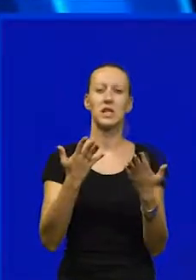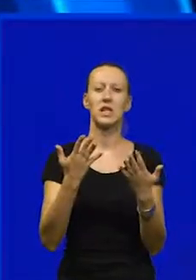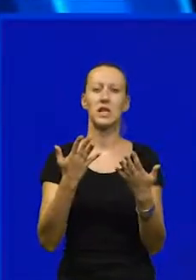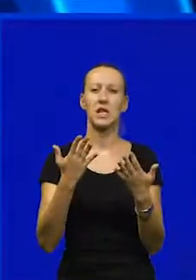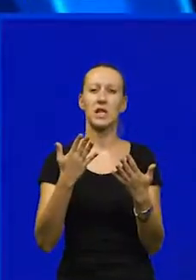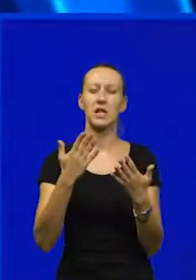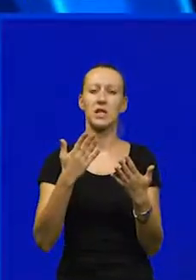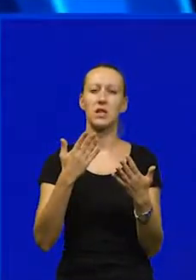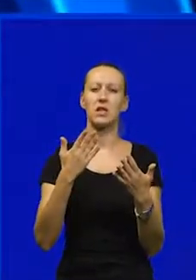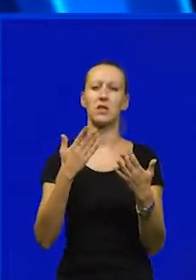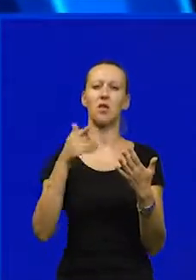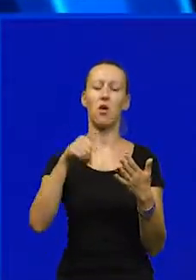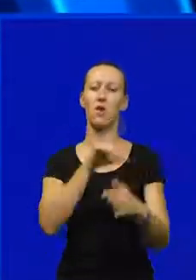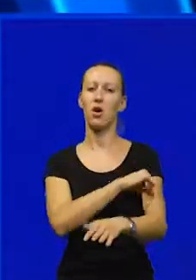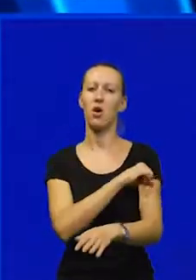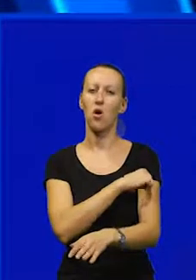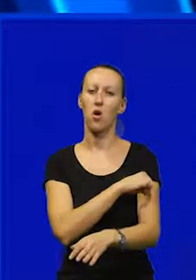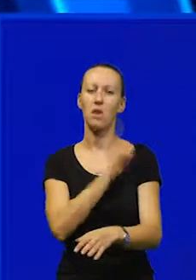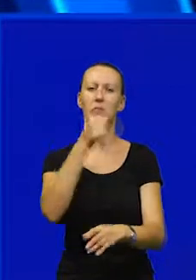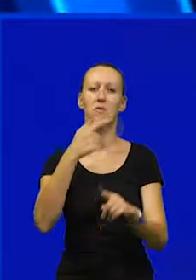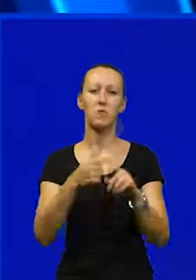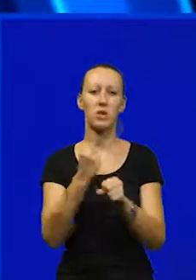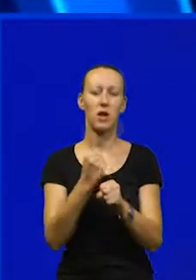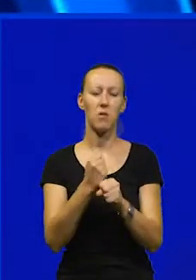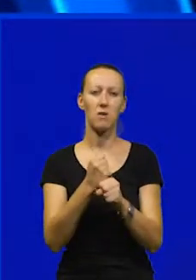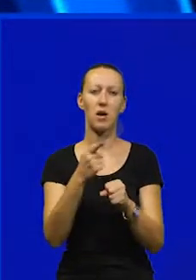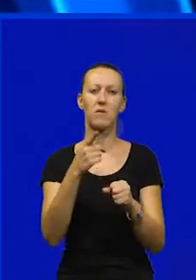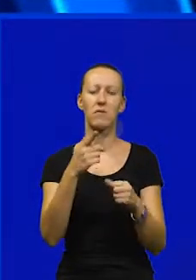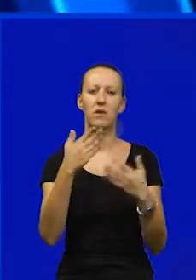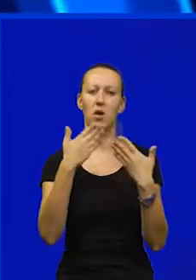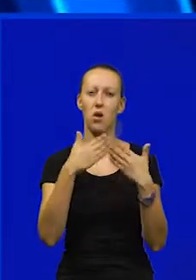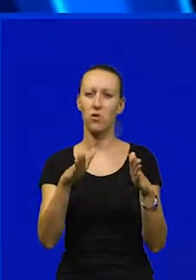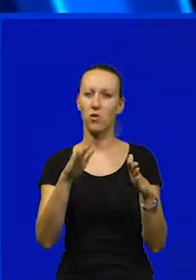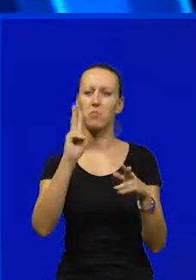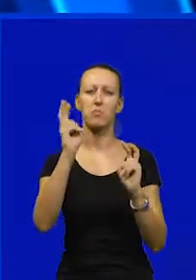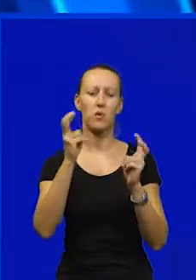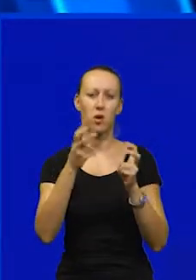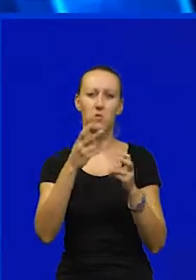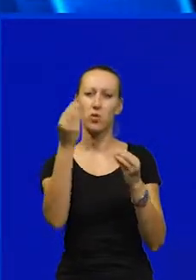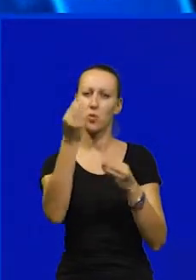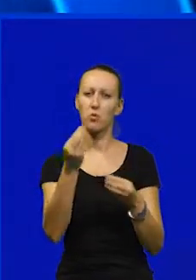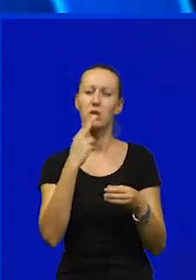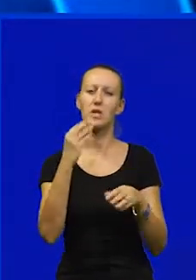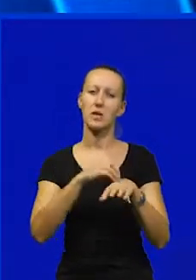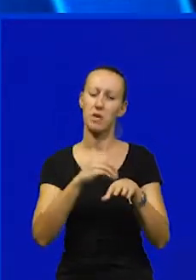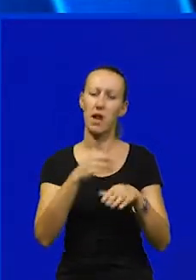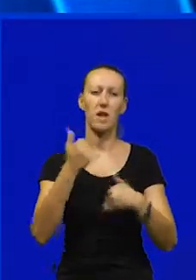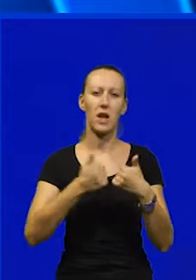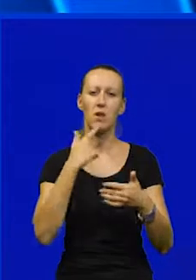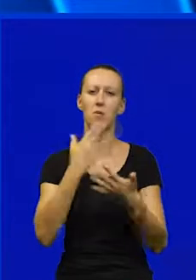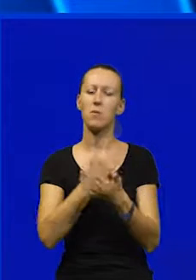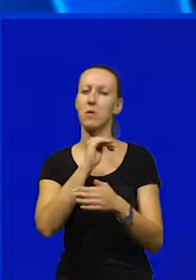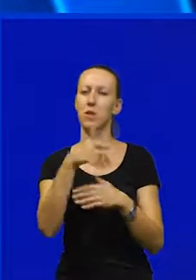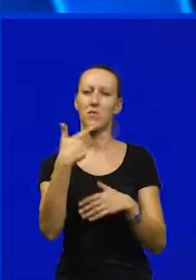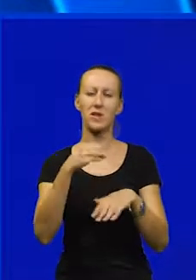vibra rekao bih ove godine prvi put smo napravili open call prvi put smo pozvali umjetnike da se jave na natječaj dobili smo preko